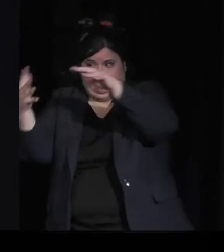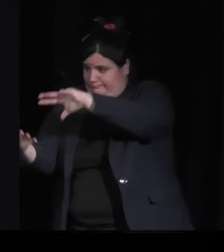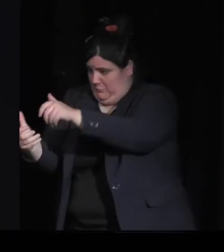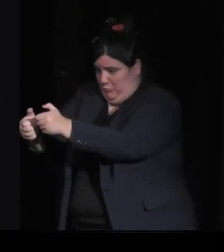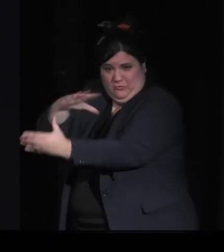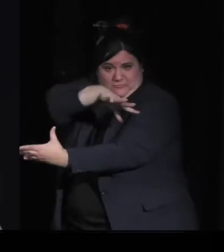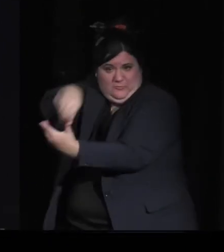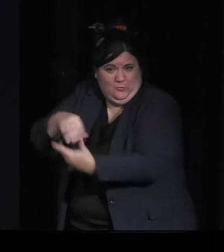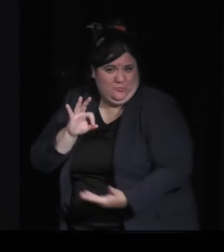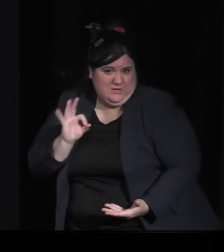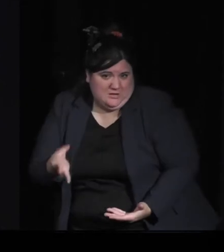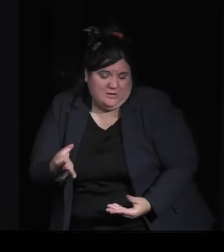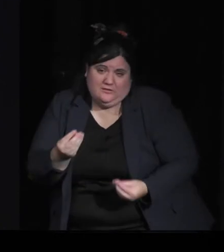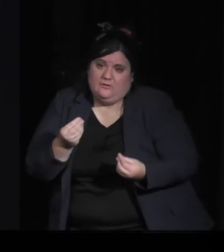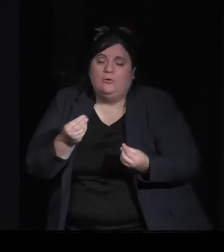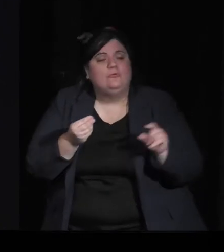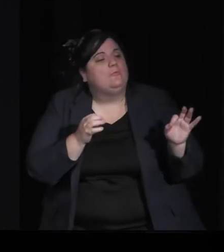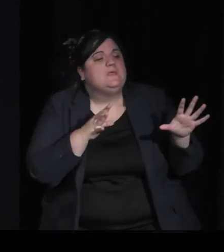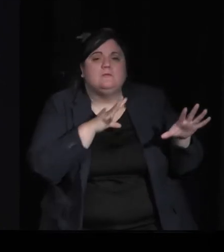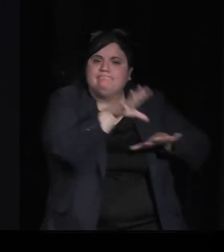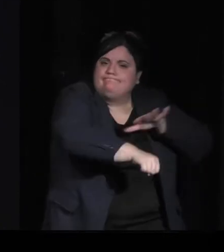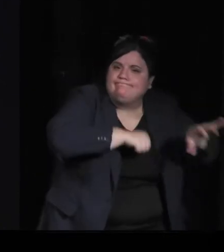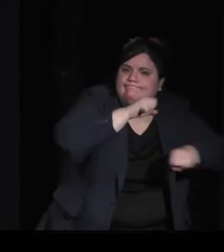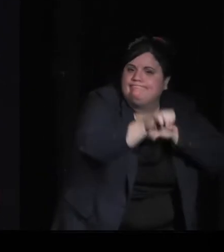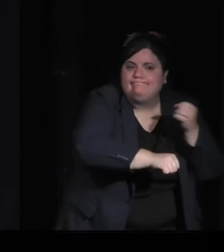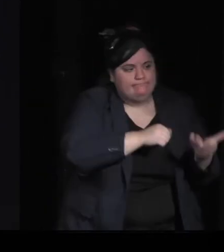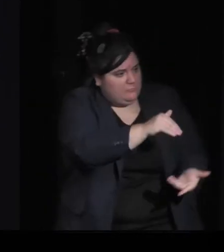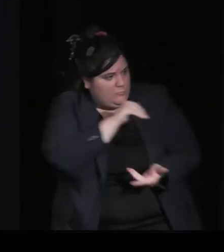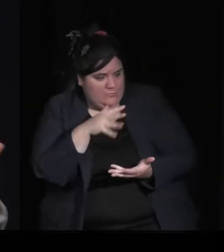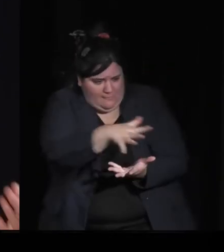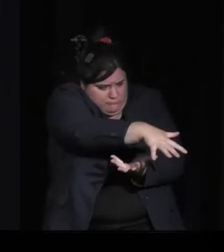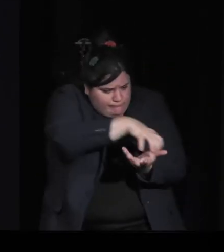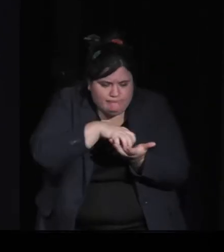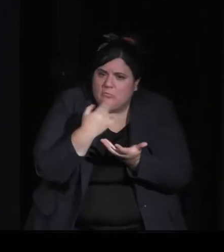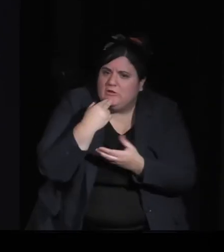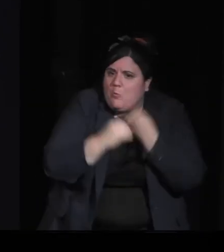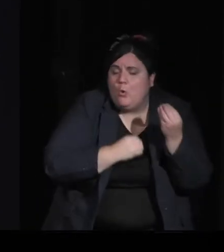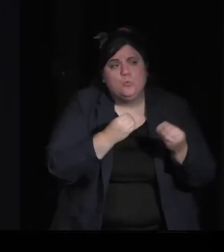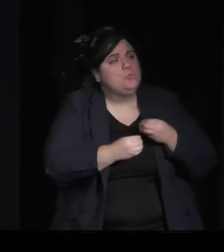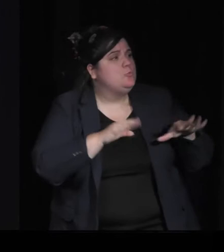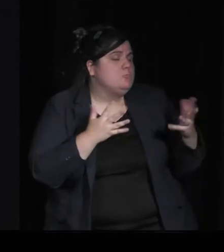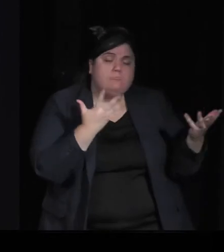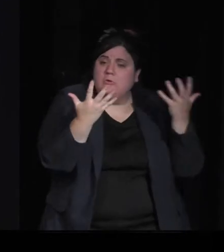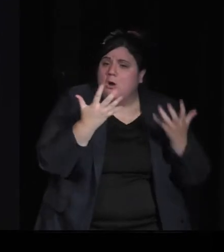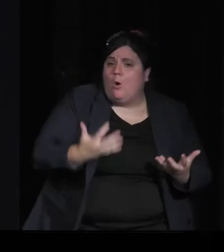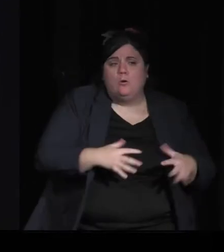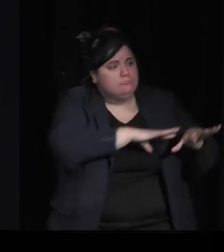tout une ressource où la nature est souvent un décor.'est un lieu où on va se